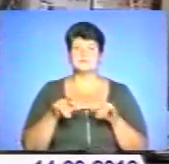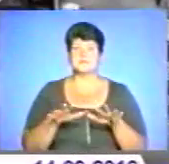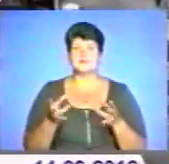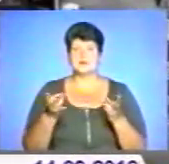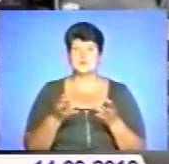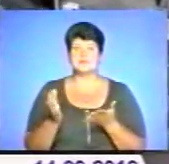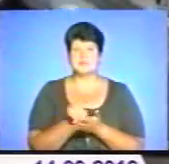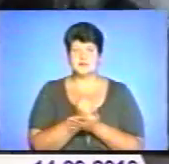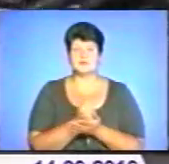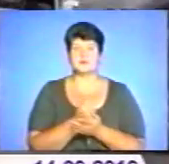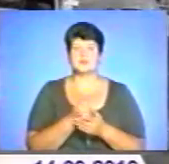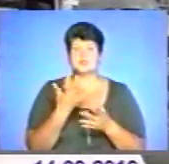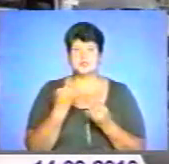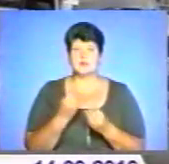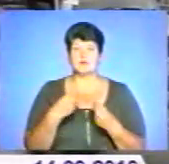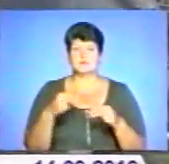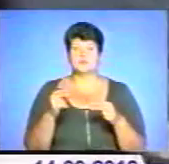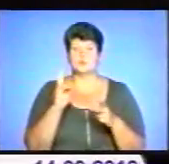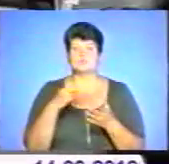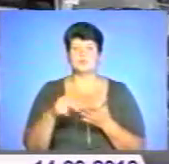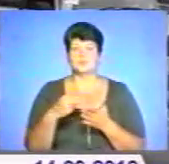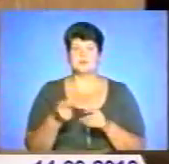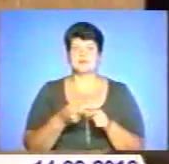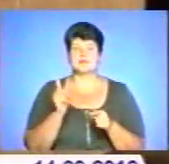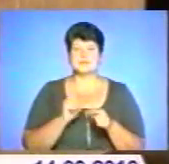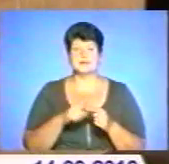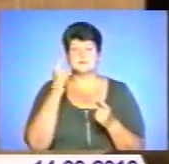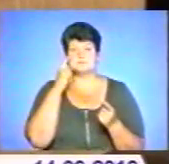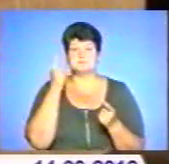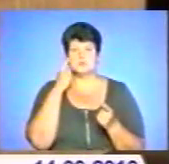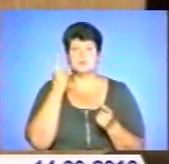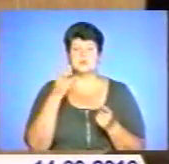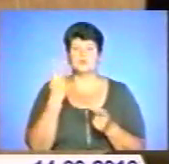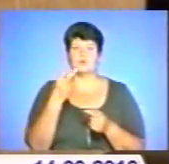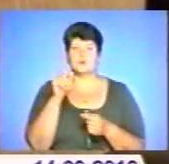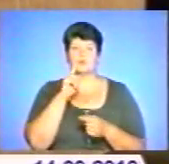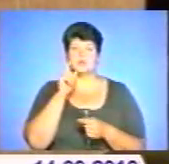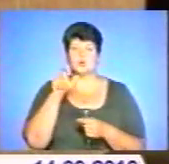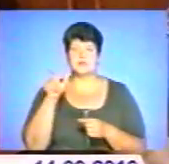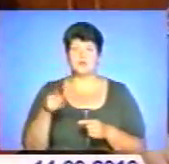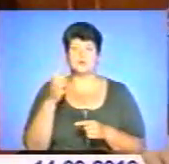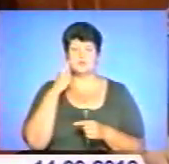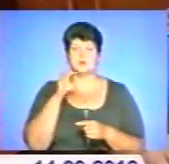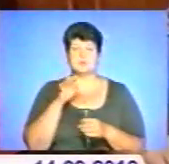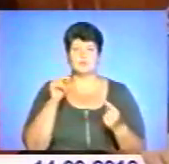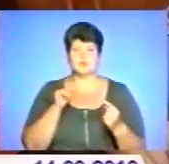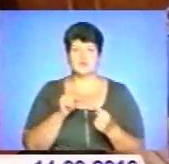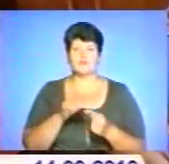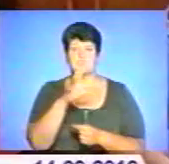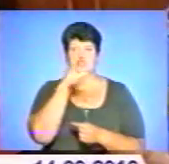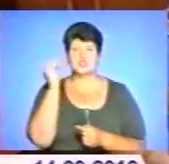знайти покупця на товар і мати з цього непоганий бариж. Так розмірковували двоє молодих людей, коли планували протиправне. Нічний час